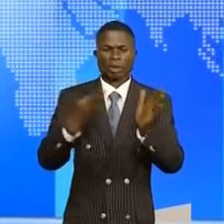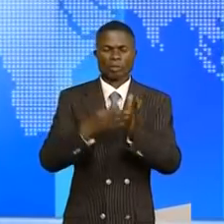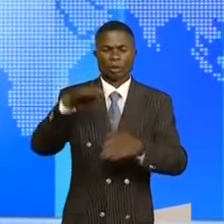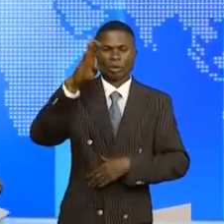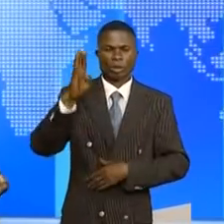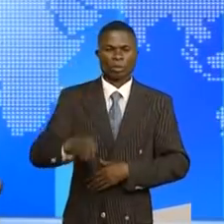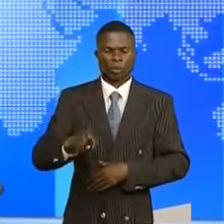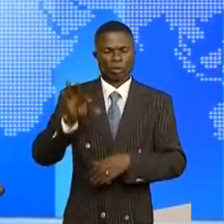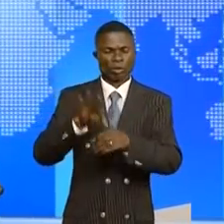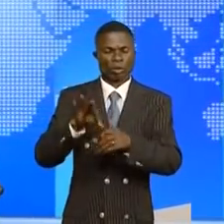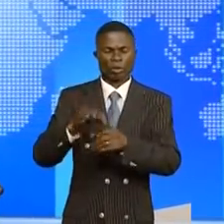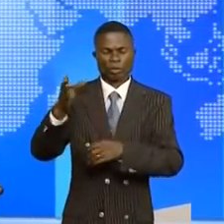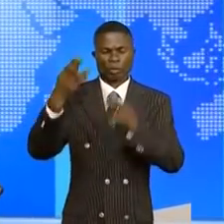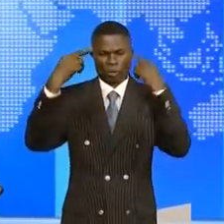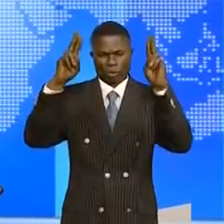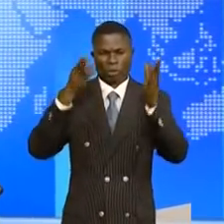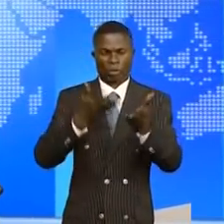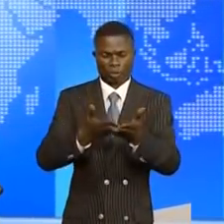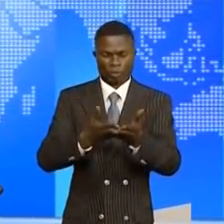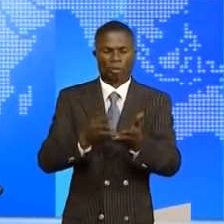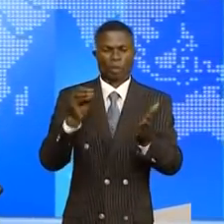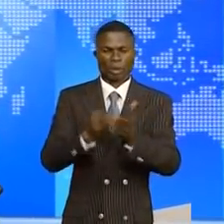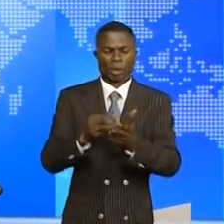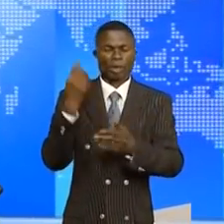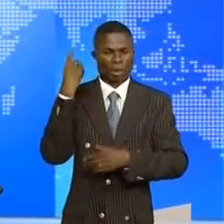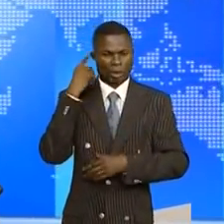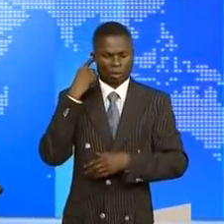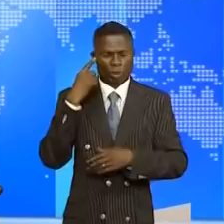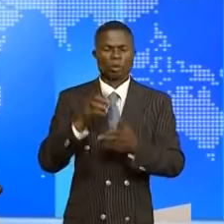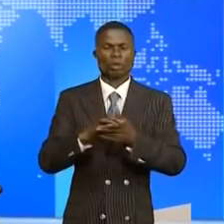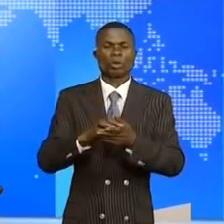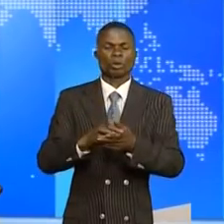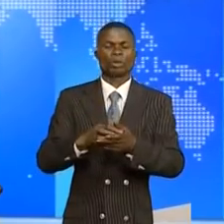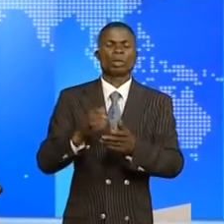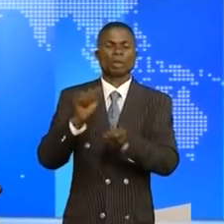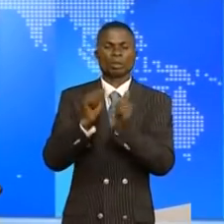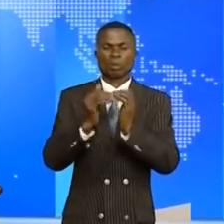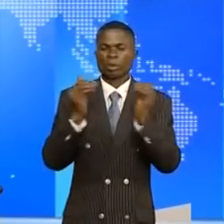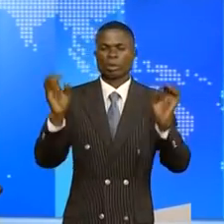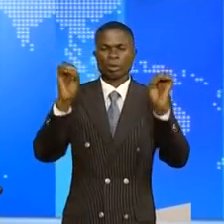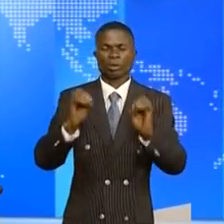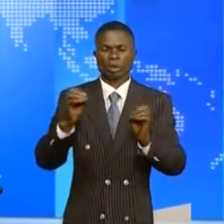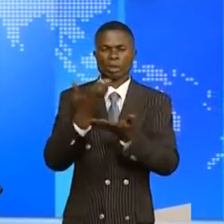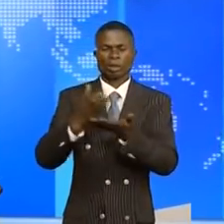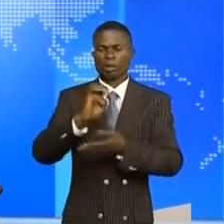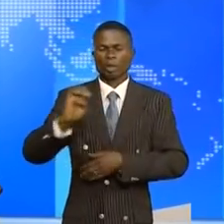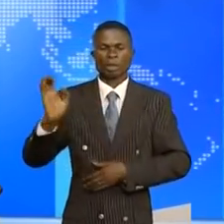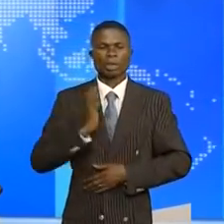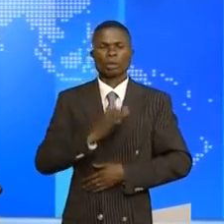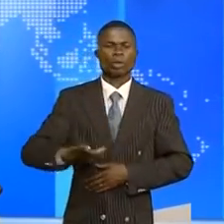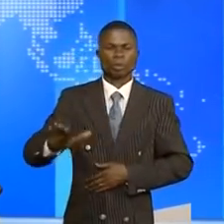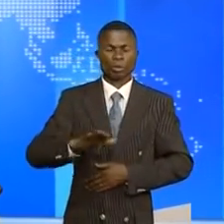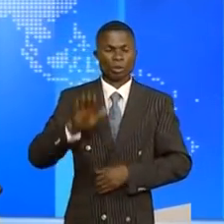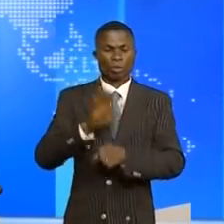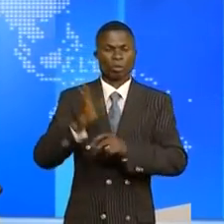% de souffrage. Et à suivre dans ce journal une chronique sur l'insécurité qui se vit dans la partie est du pays où